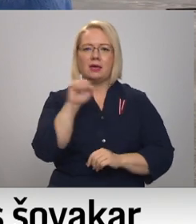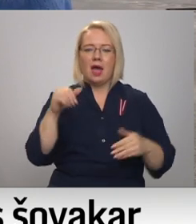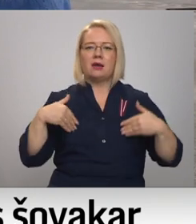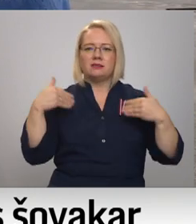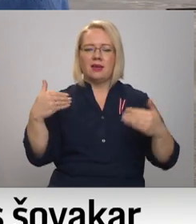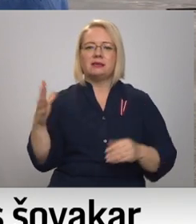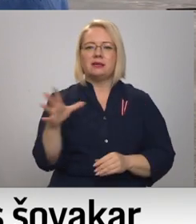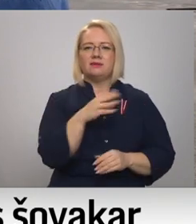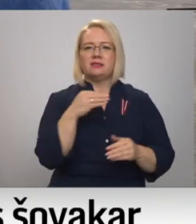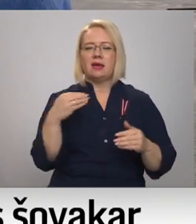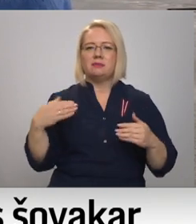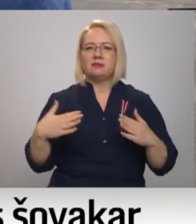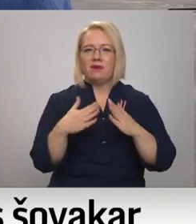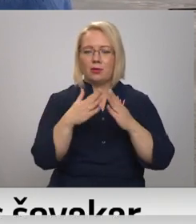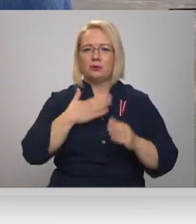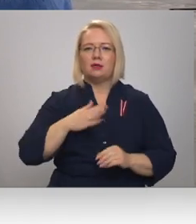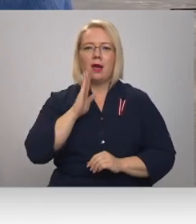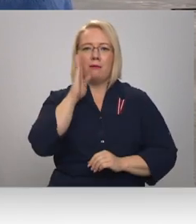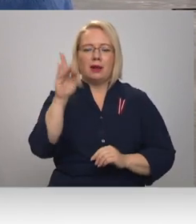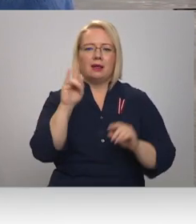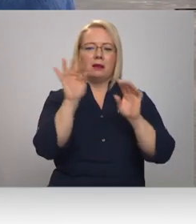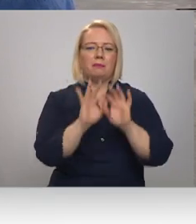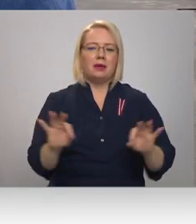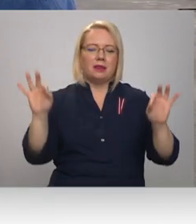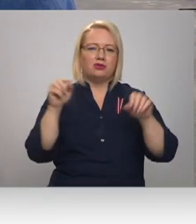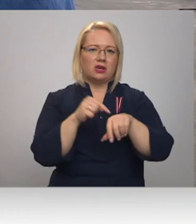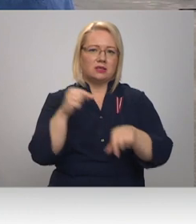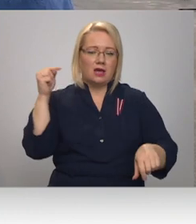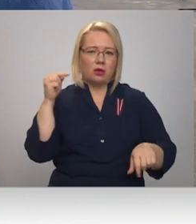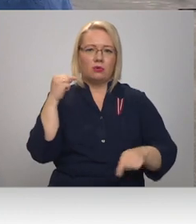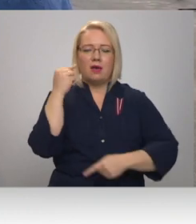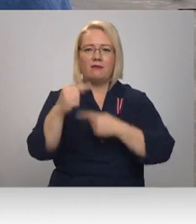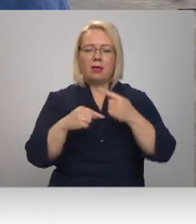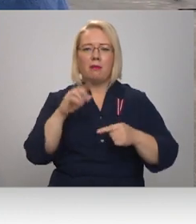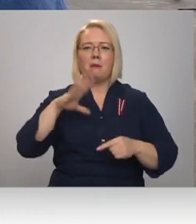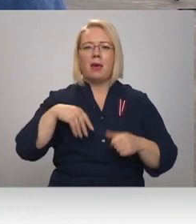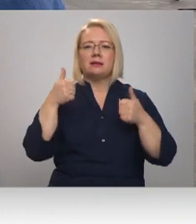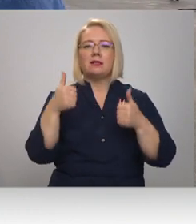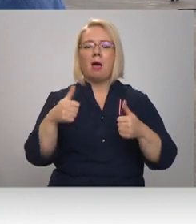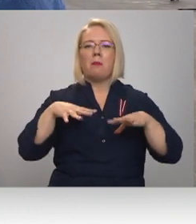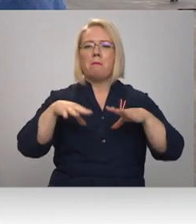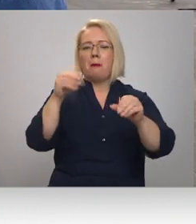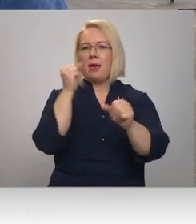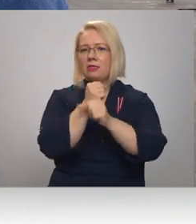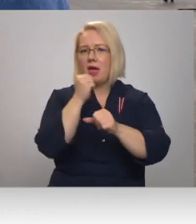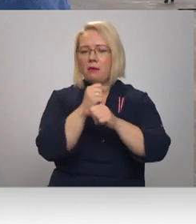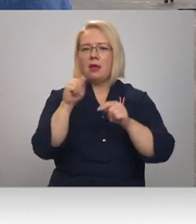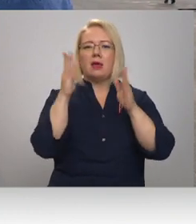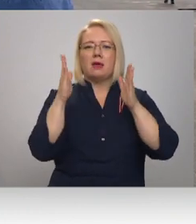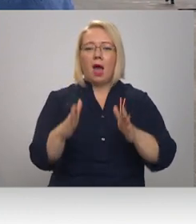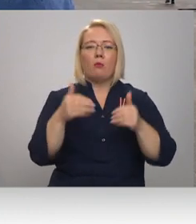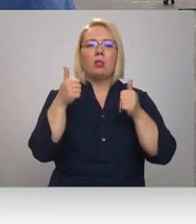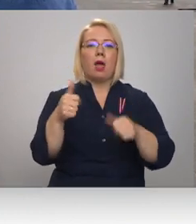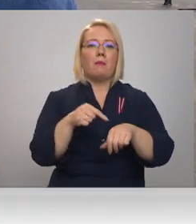svētkos un labrīt. Jā, patiesi, brīnišķīga sajūta. Vienmēr pēc laba padarīta darba ir jābūt un ir laba sajūta.